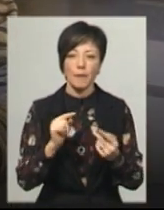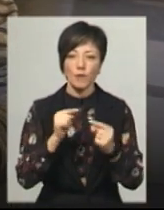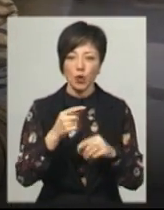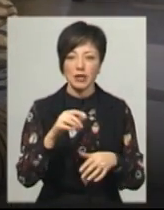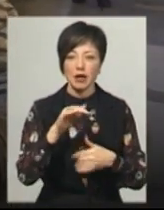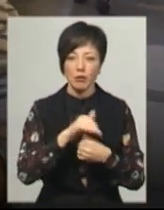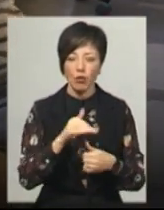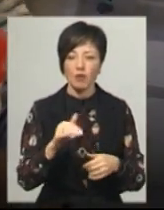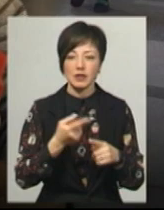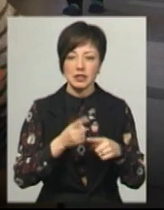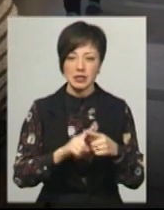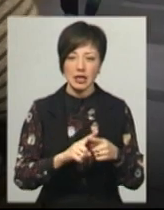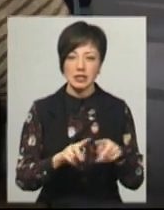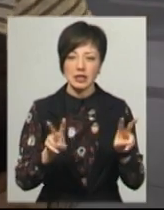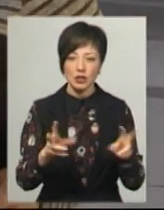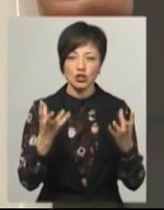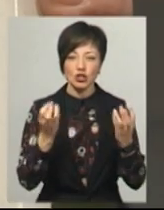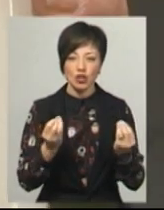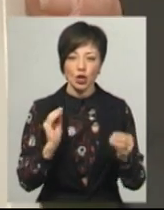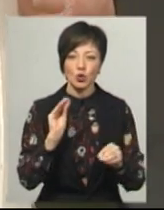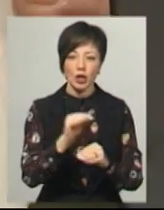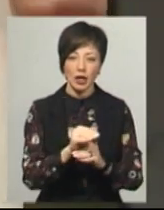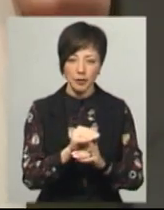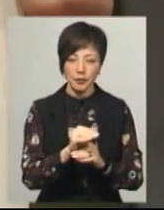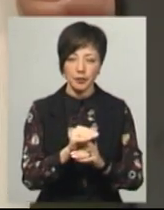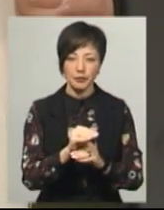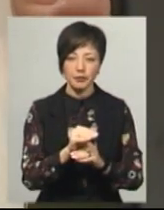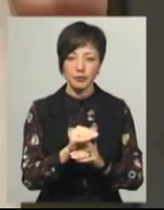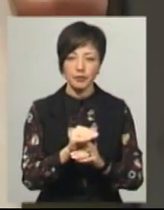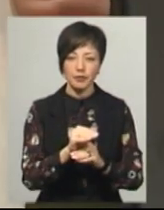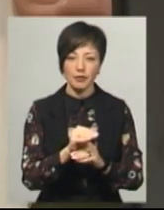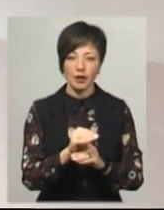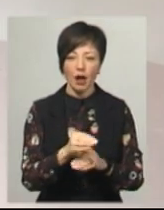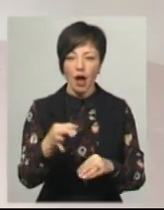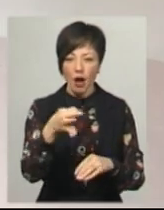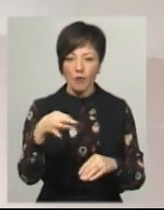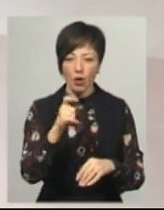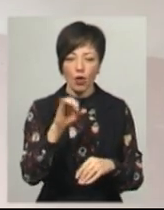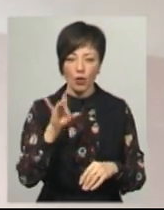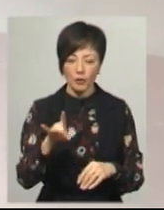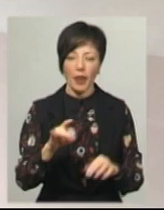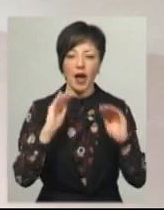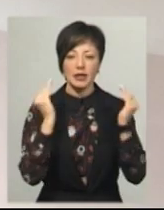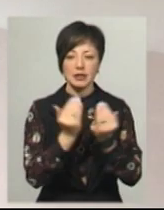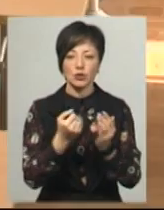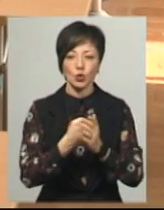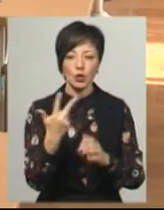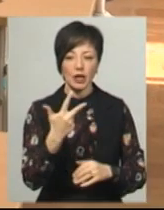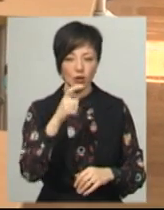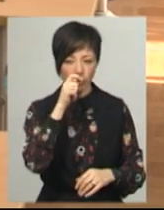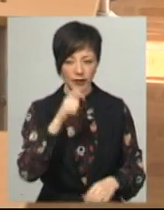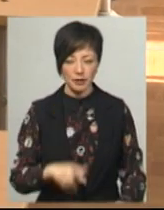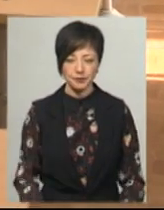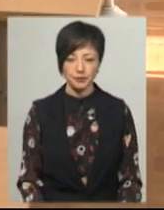проти грибкове, цей засіб всю, і ще додаємо цю граму лаклорку таку. Карантин триватиме до 3 квітня.